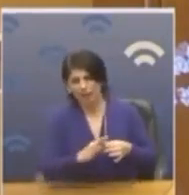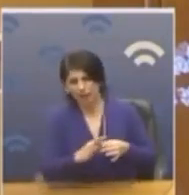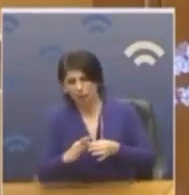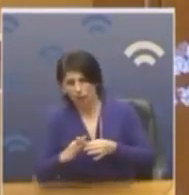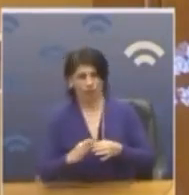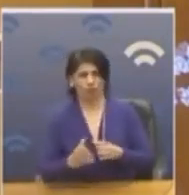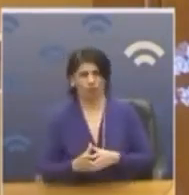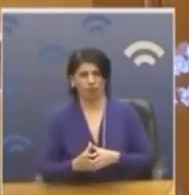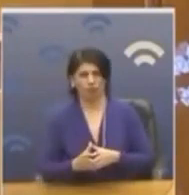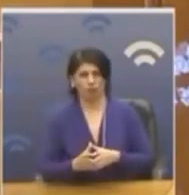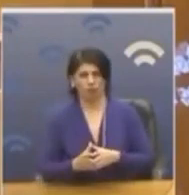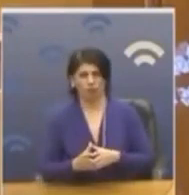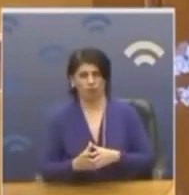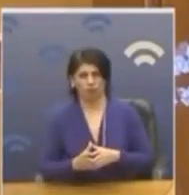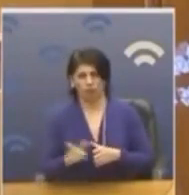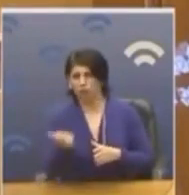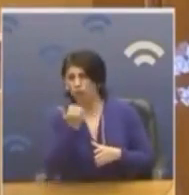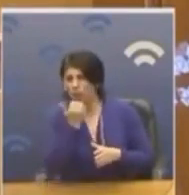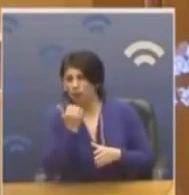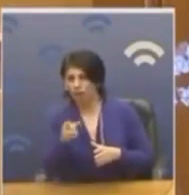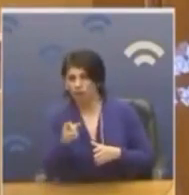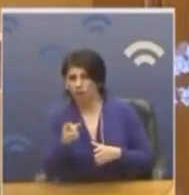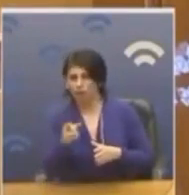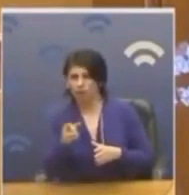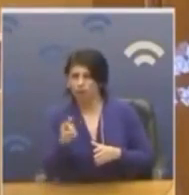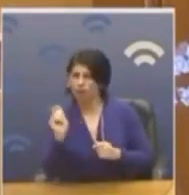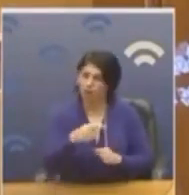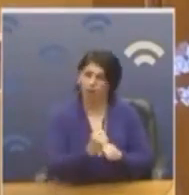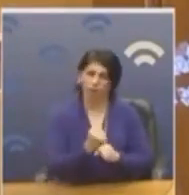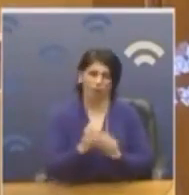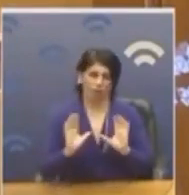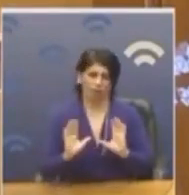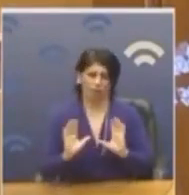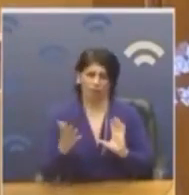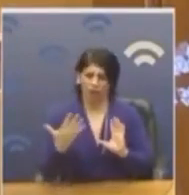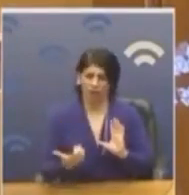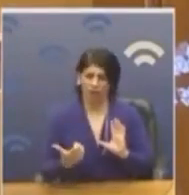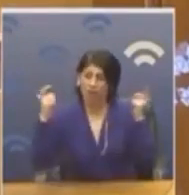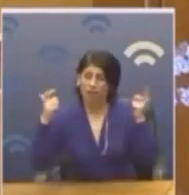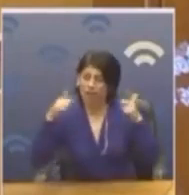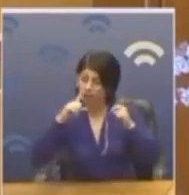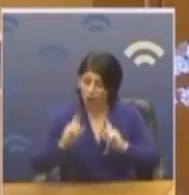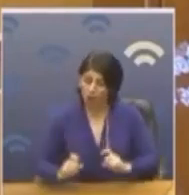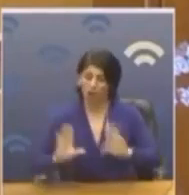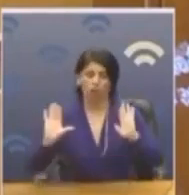τη διασπορά Του σφάλματος των εκτιμήσεων Πολιτικές Αυτή είναι η δουλειά σας Έχετε ιερή υποχρέρηση να το κάνετε αυτό